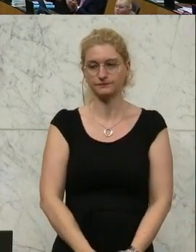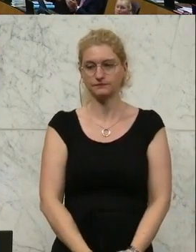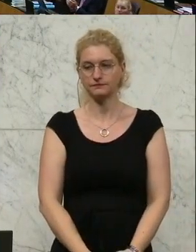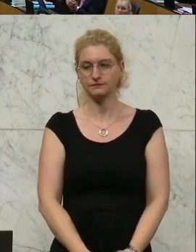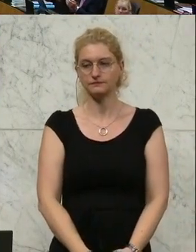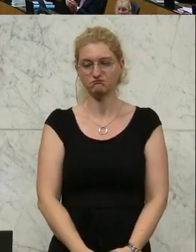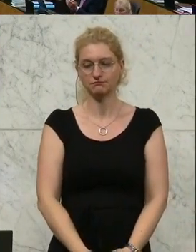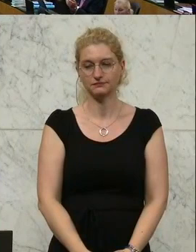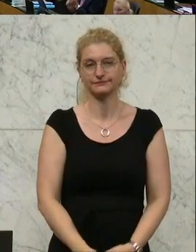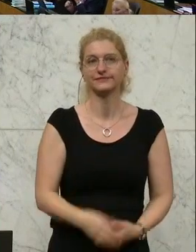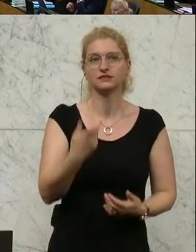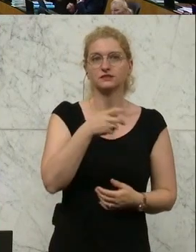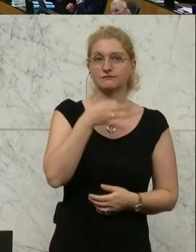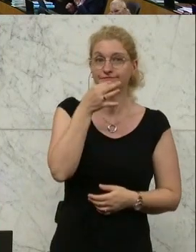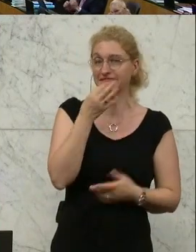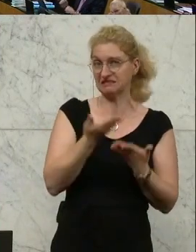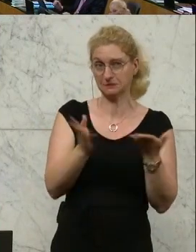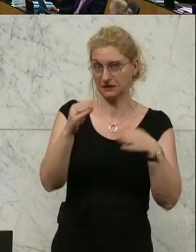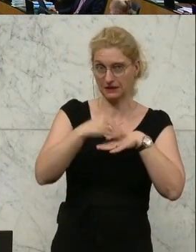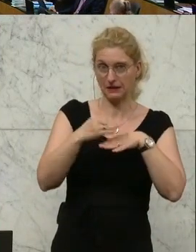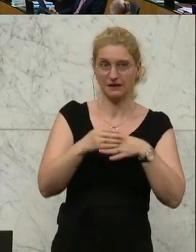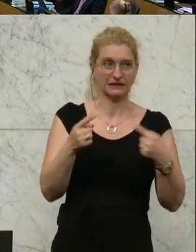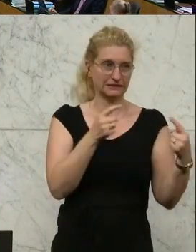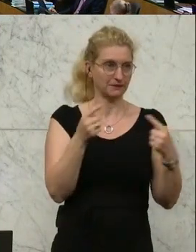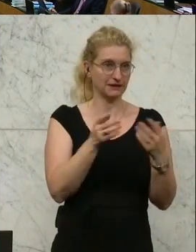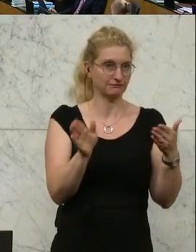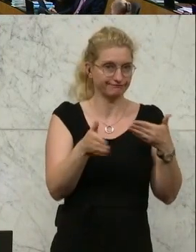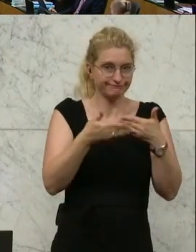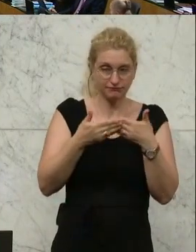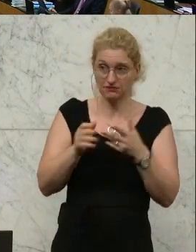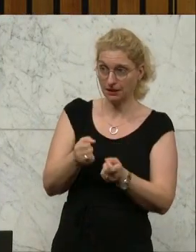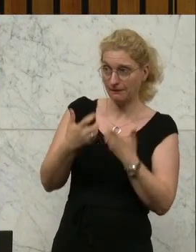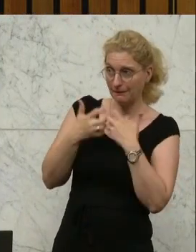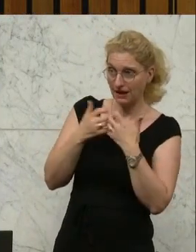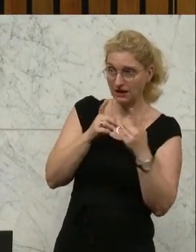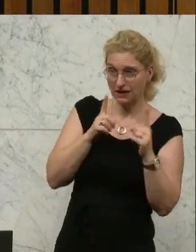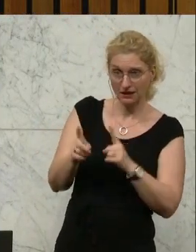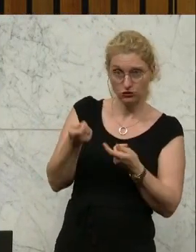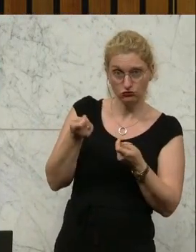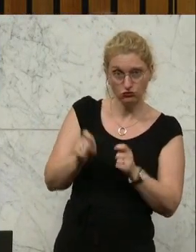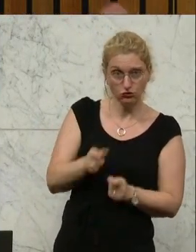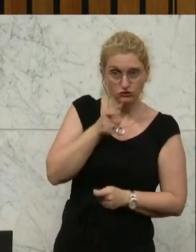Das Wort ist niemand mehr gemeldet. Die Debatte ist geschlossen. Ich wünsche der Herr Berichterstatter das Schlusswort. Das ist nicht der Fall.